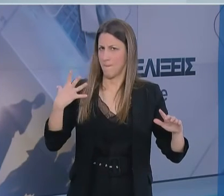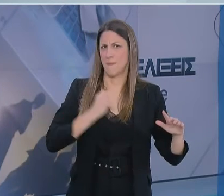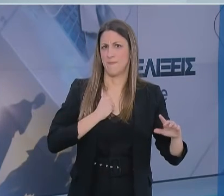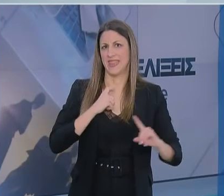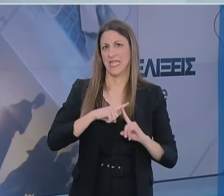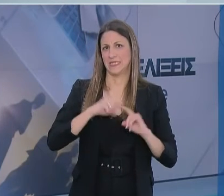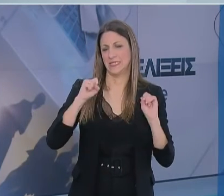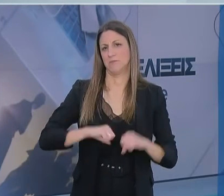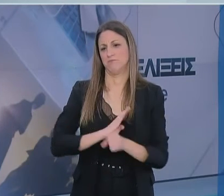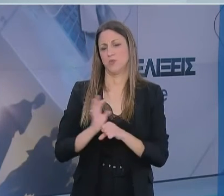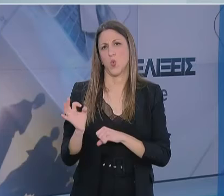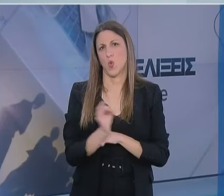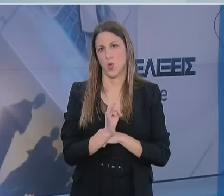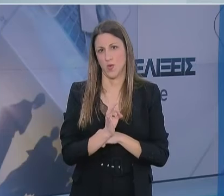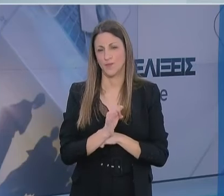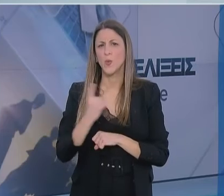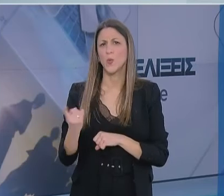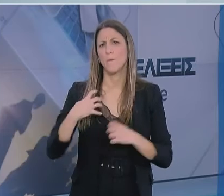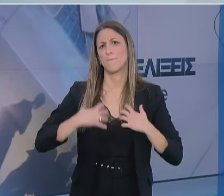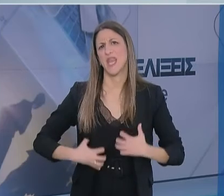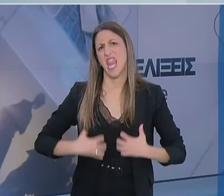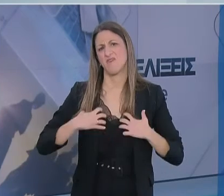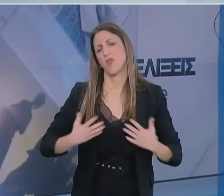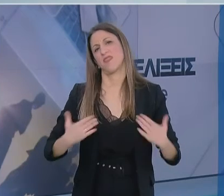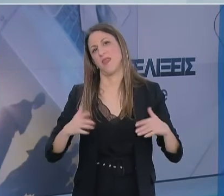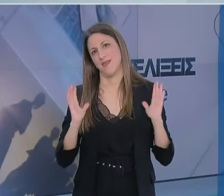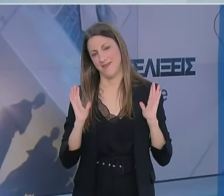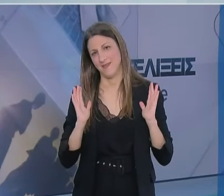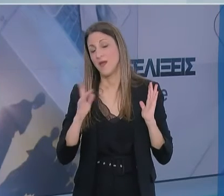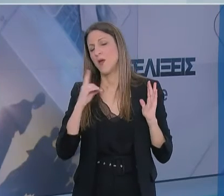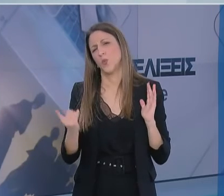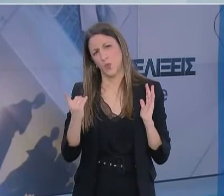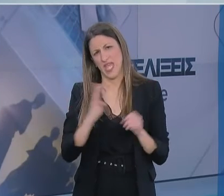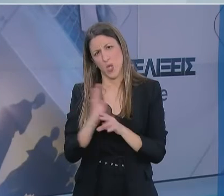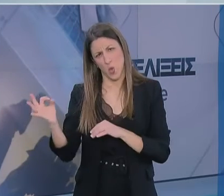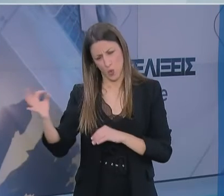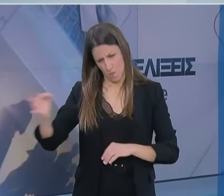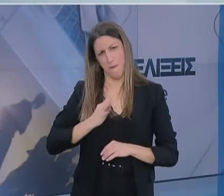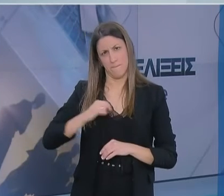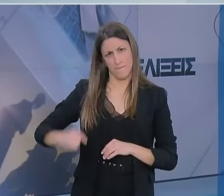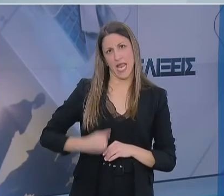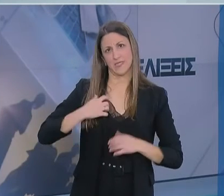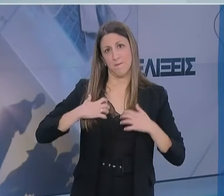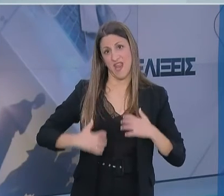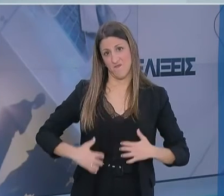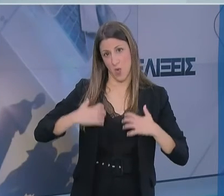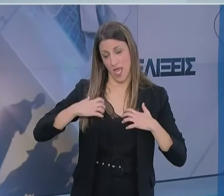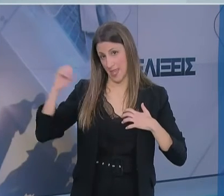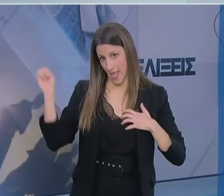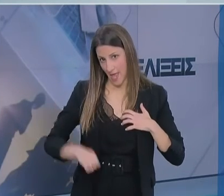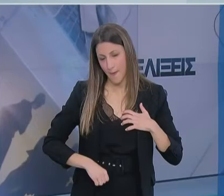ανείχνευση του ιού. Οι περισσότεροι δεν έχουν πνευμονία. Είναι ασυλός που κατεξοχή προκαλεί πνευμονία. Ελάχιστα περιστατικά μπορεί να